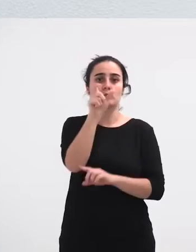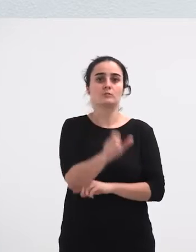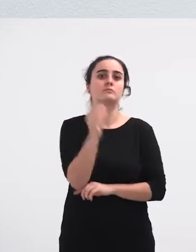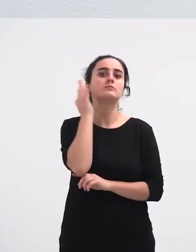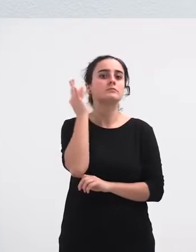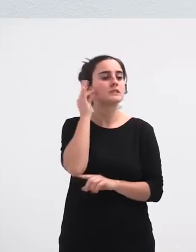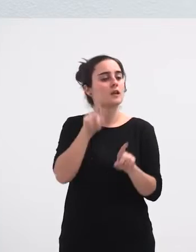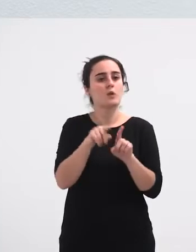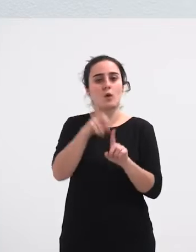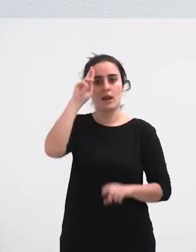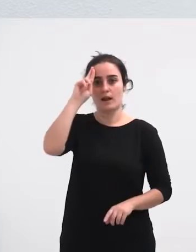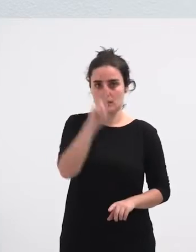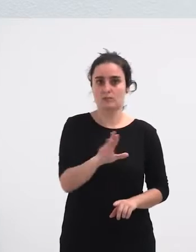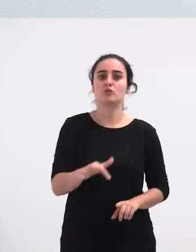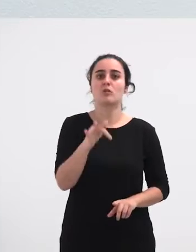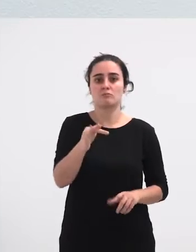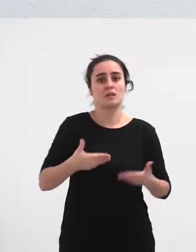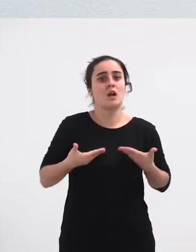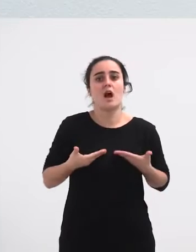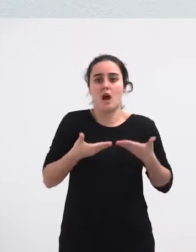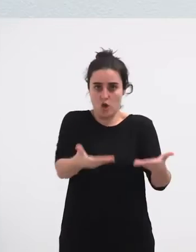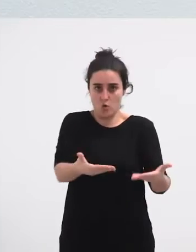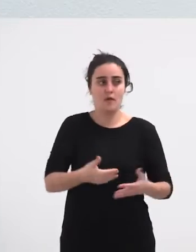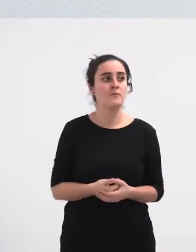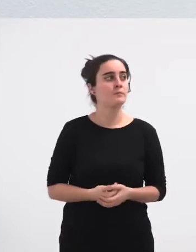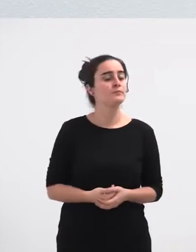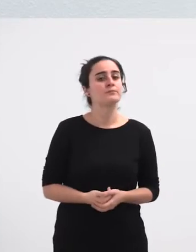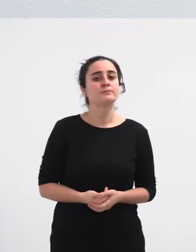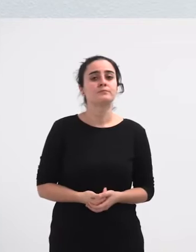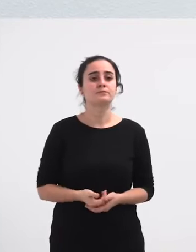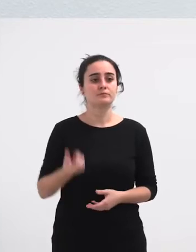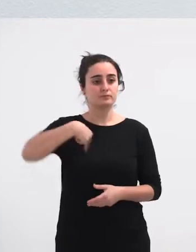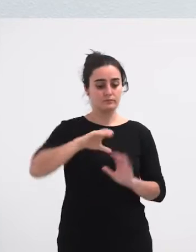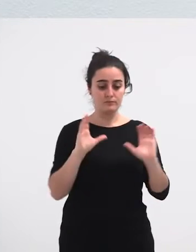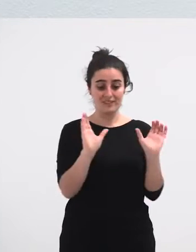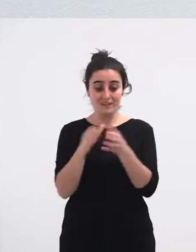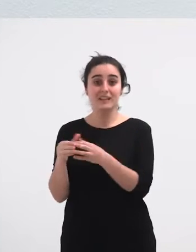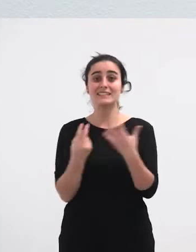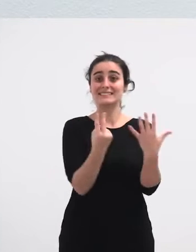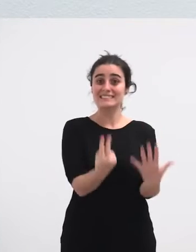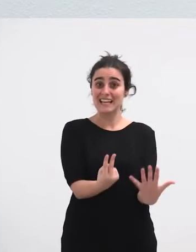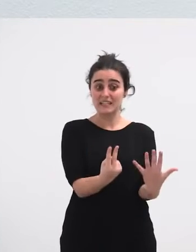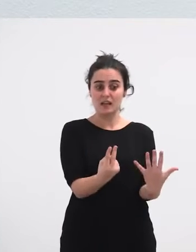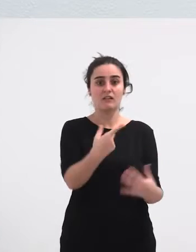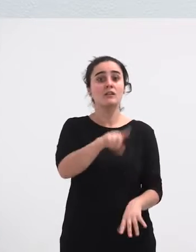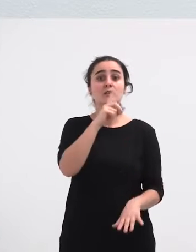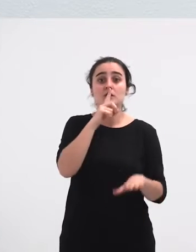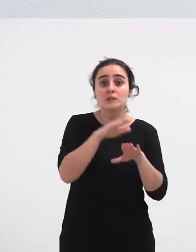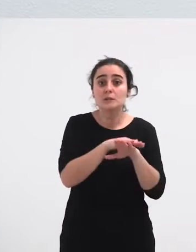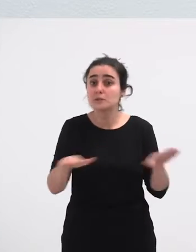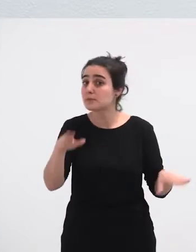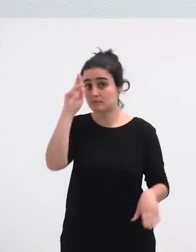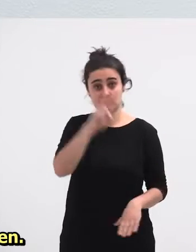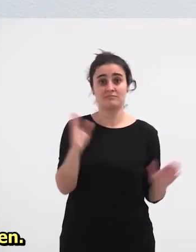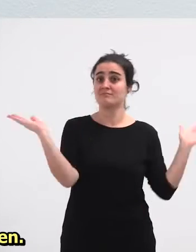errespetua eta laguntza emateko Gure saspi kuadrilletako horiek ezuten izultasuna hori